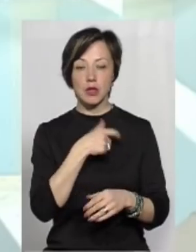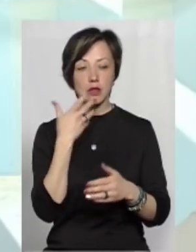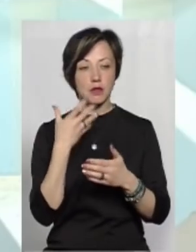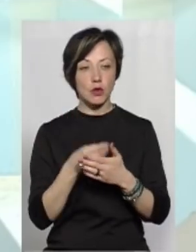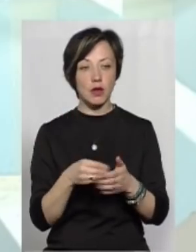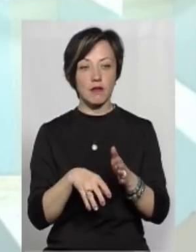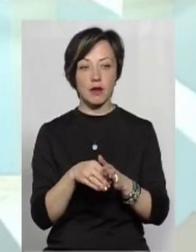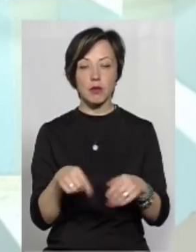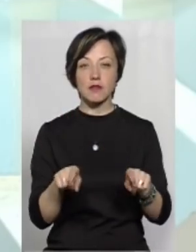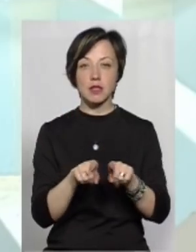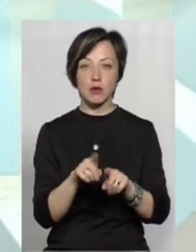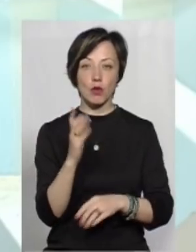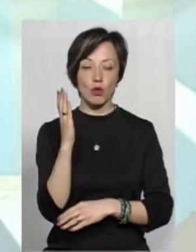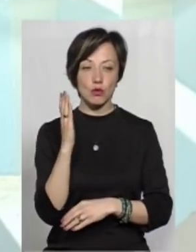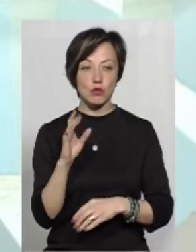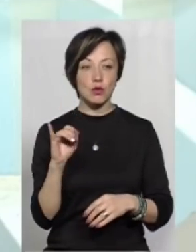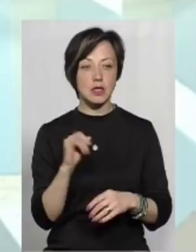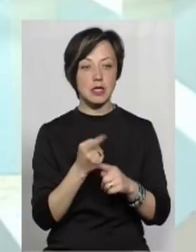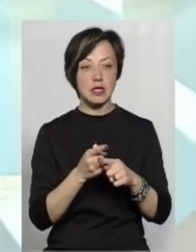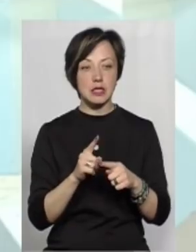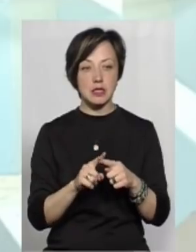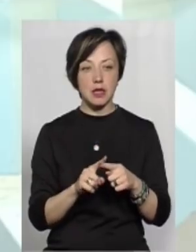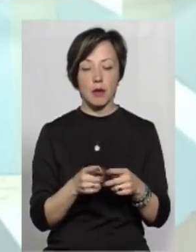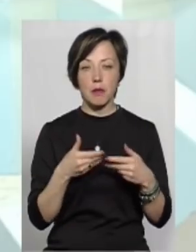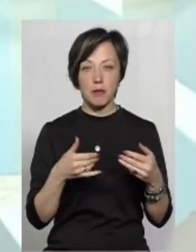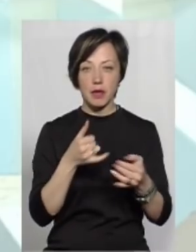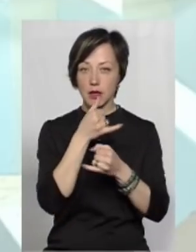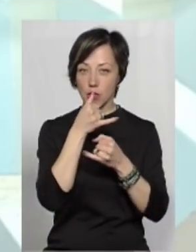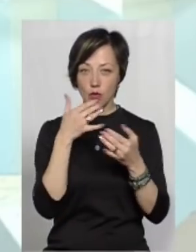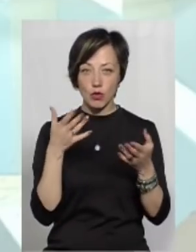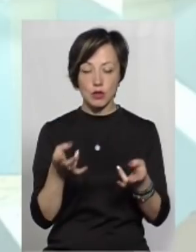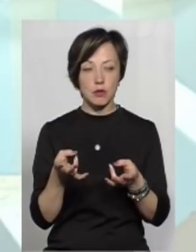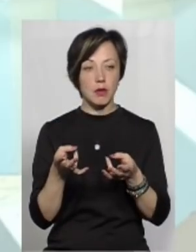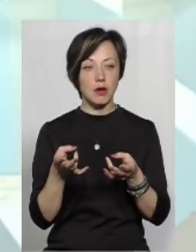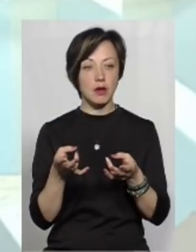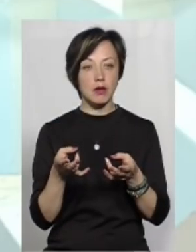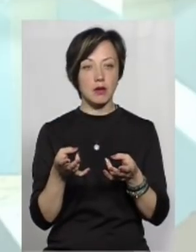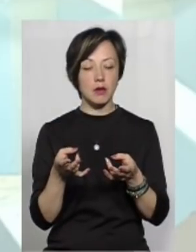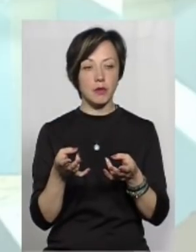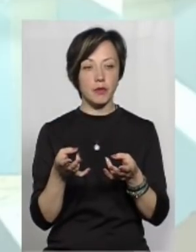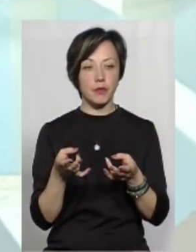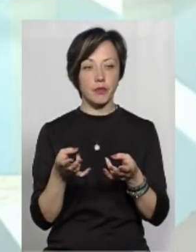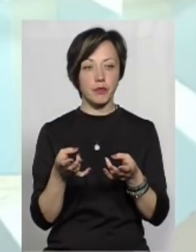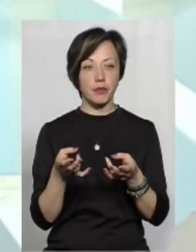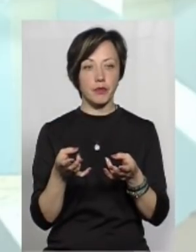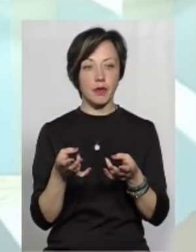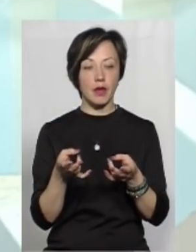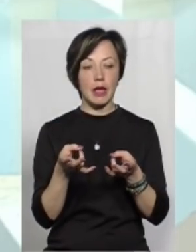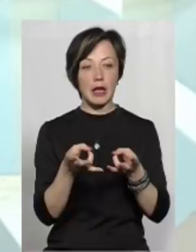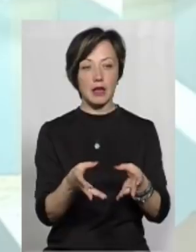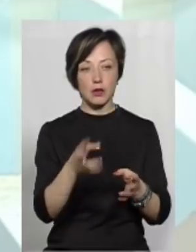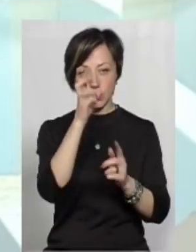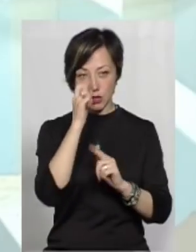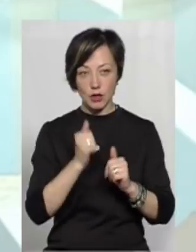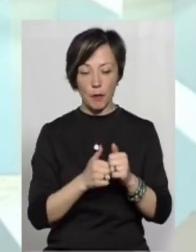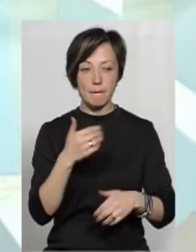своїх виборів, вони все-таки проголосують за це. Тому що ми не можемо кинути в державу в перехідний,